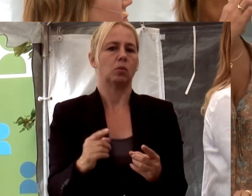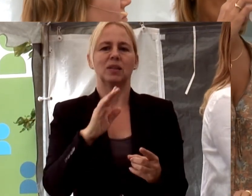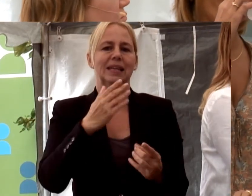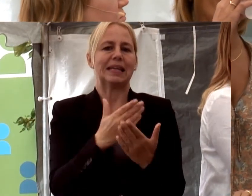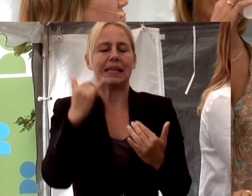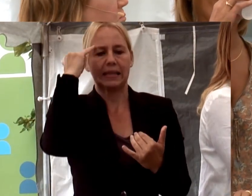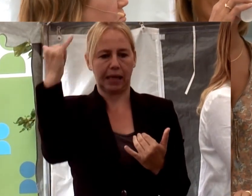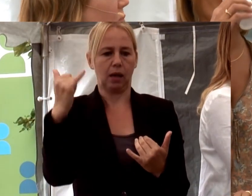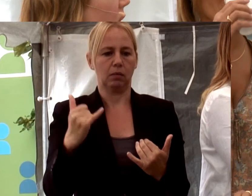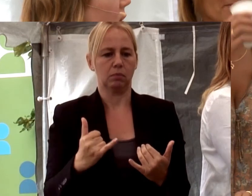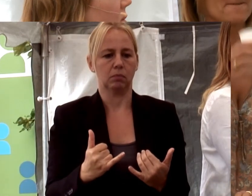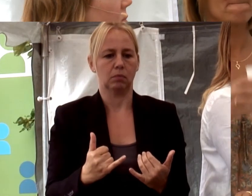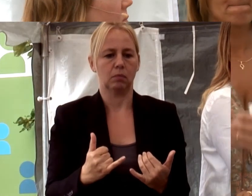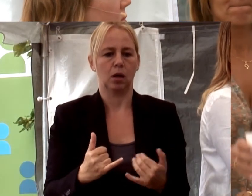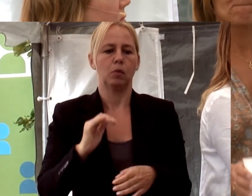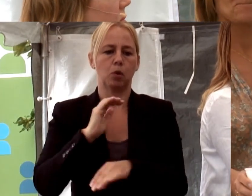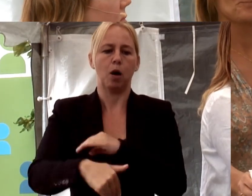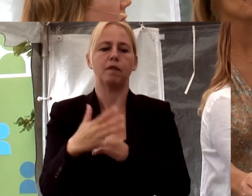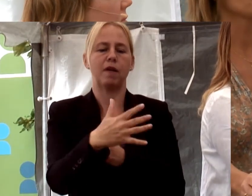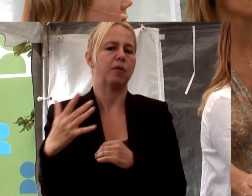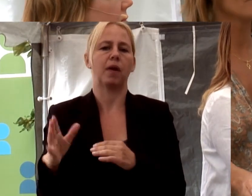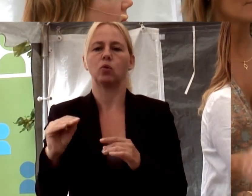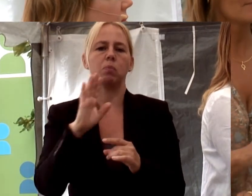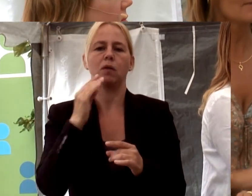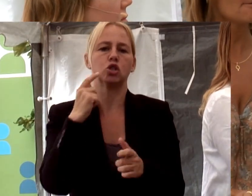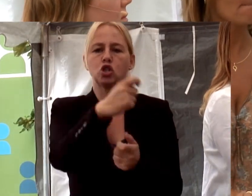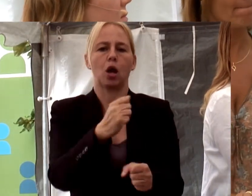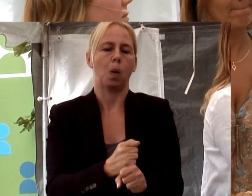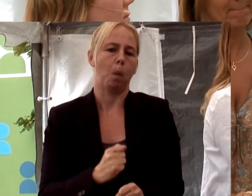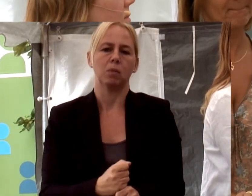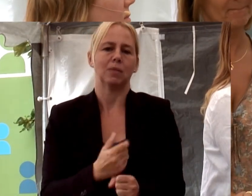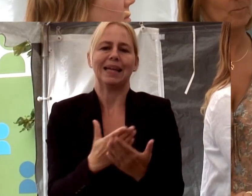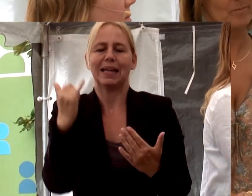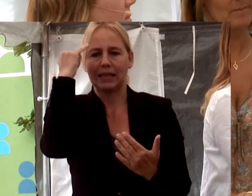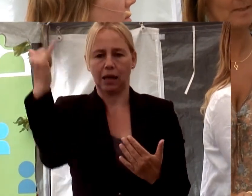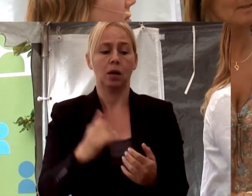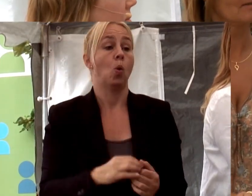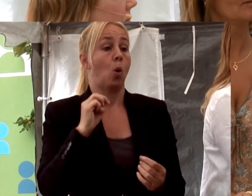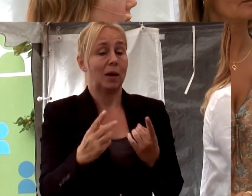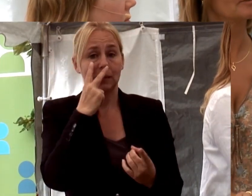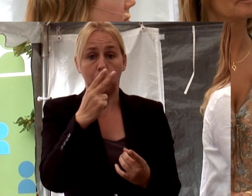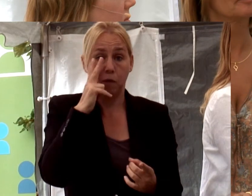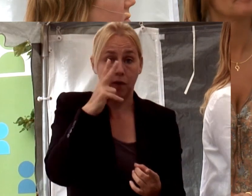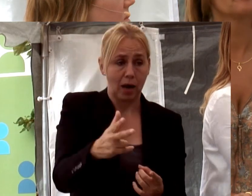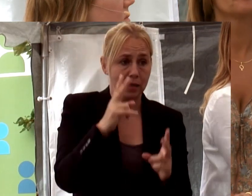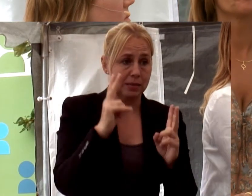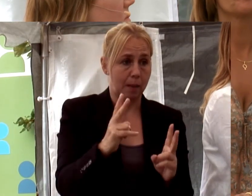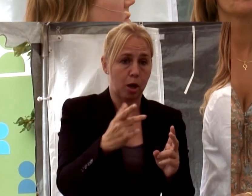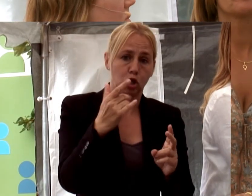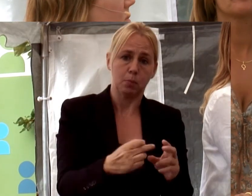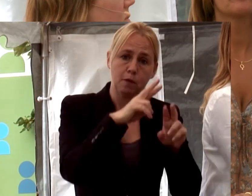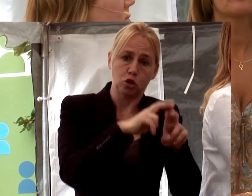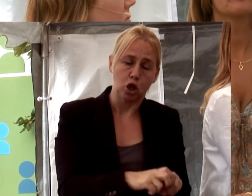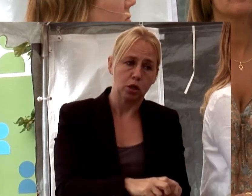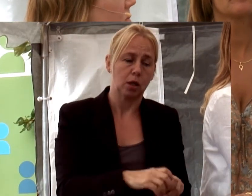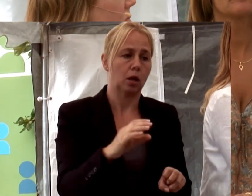ihåg det. Och, men, om man tittar så finns det motsvarande undersökningar i Frankrike för några år sedan. Och